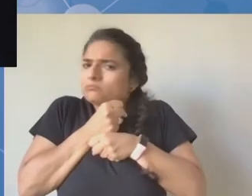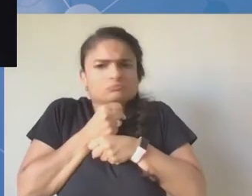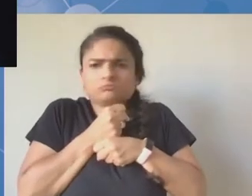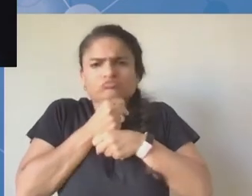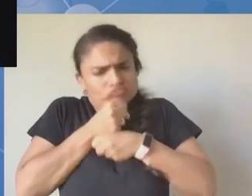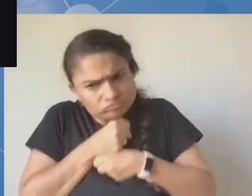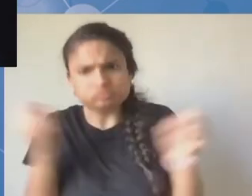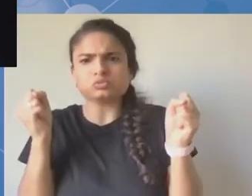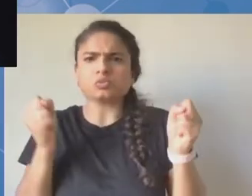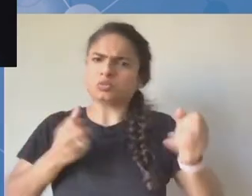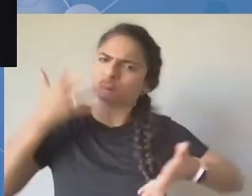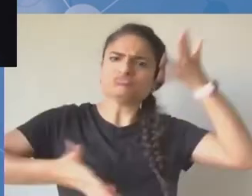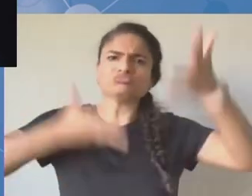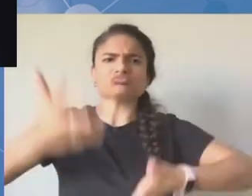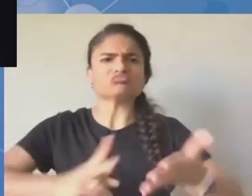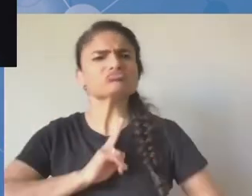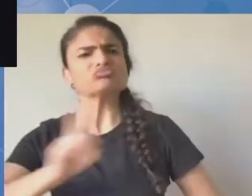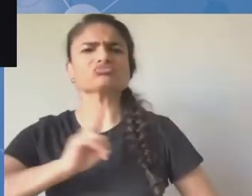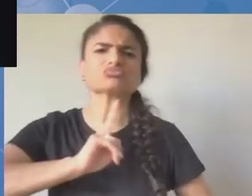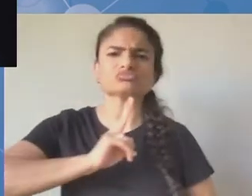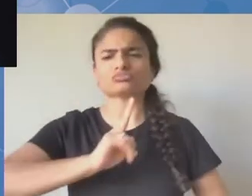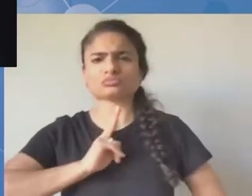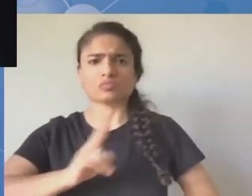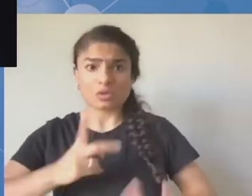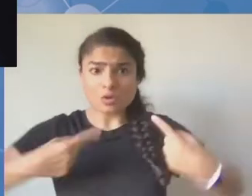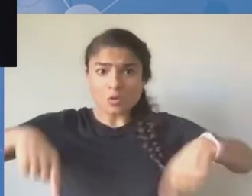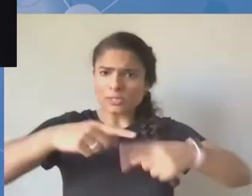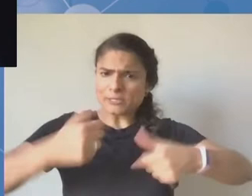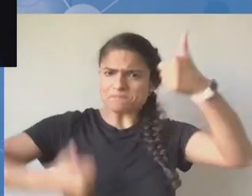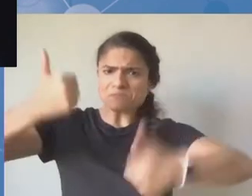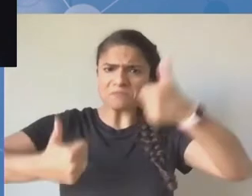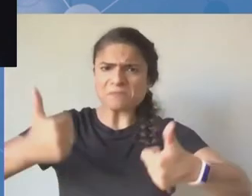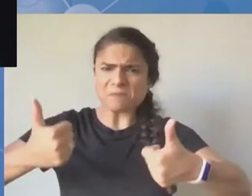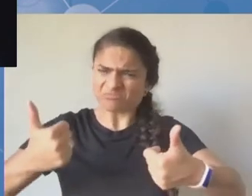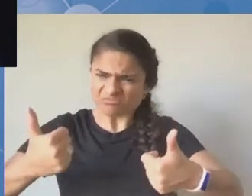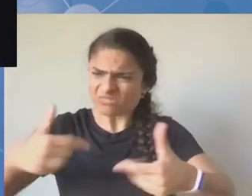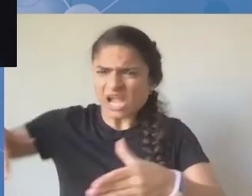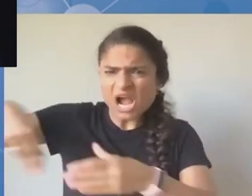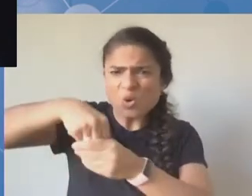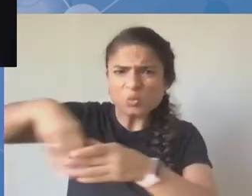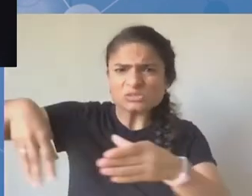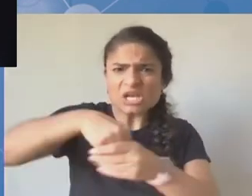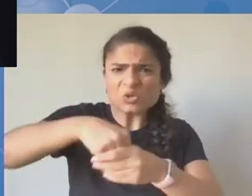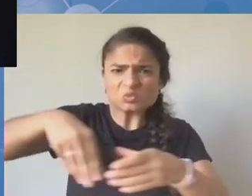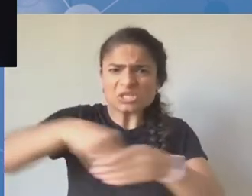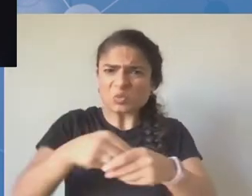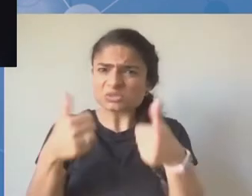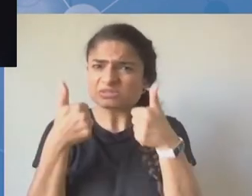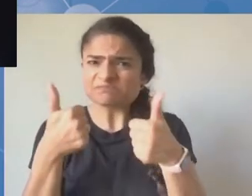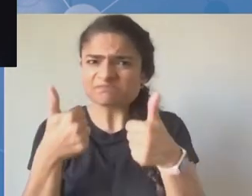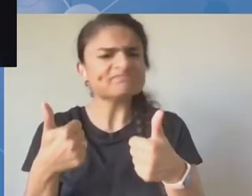wykorzystuję te możliwości, które daje nam internet. Ale wiem, że internet może także służyć